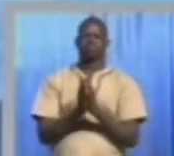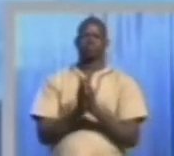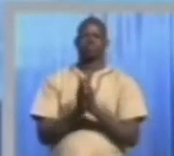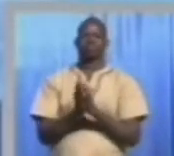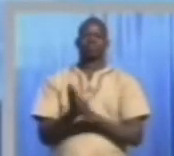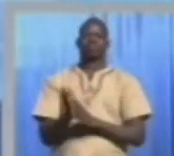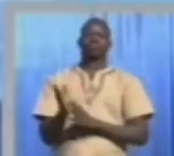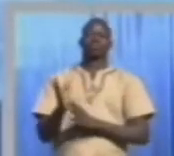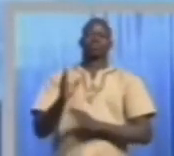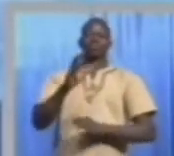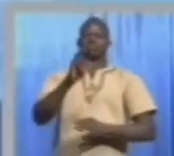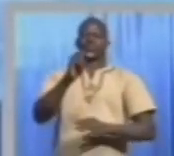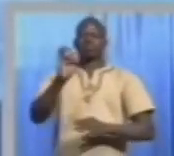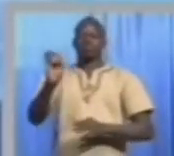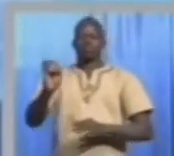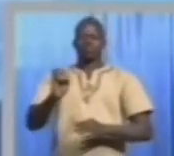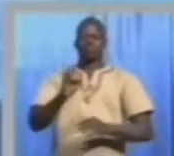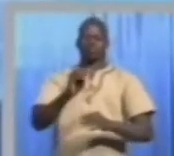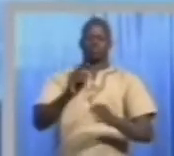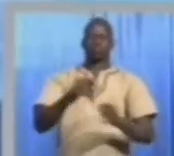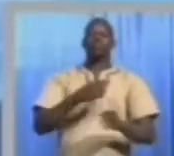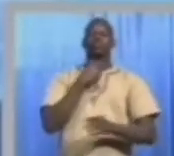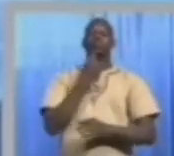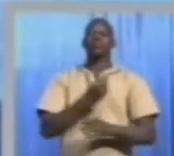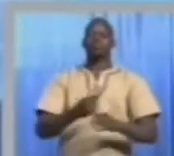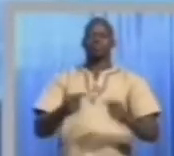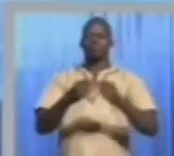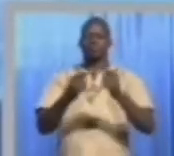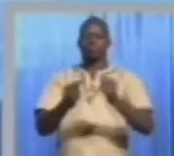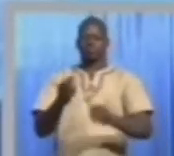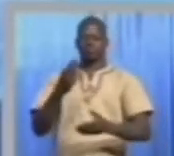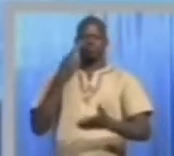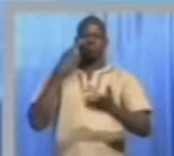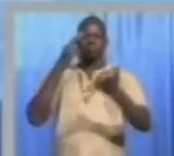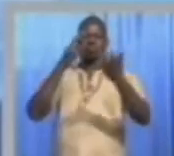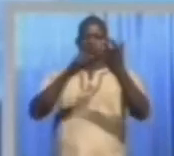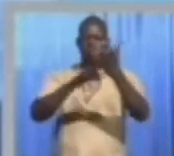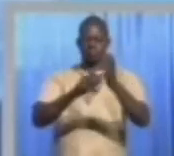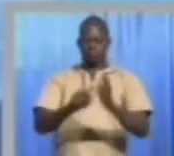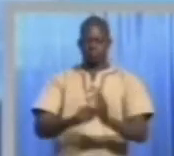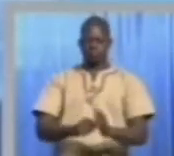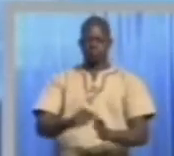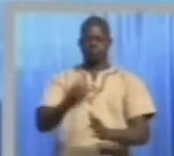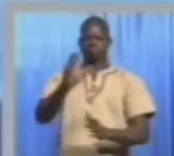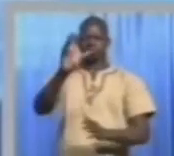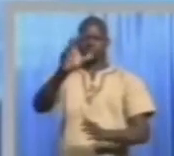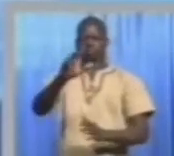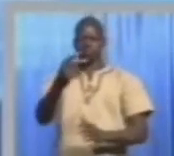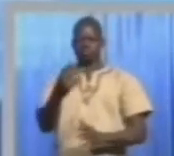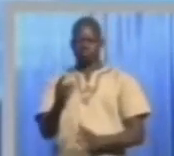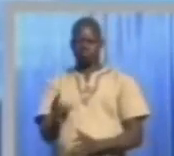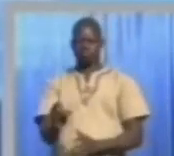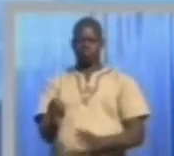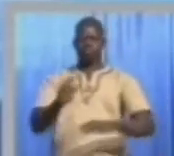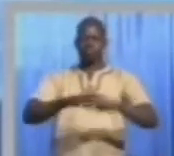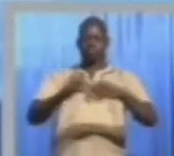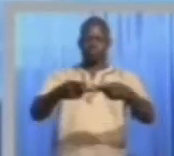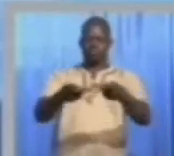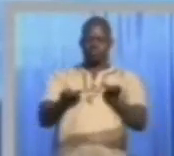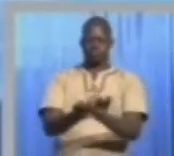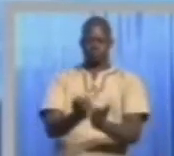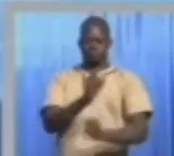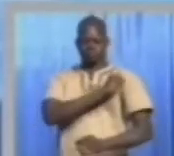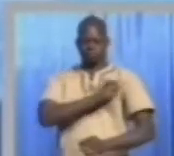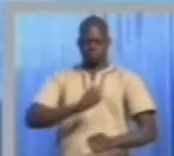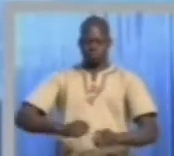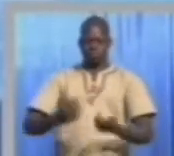L'UNURPS réaffirme son opposition à la révision de l'article 37 de la Constitution Burkinabé et à la mise en place d'un Sénat ici au Faso.